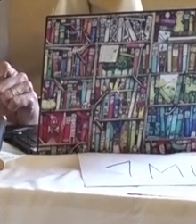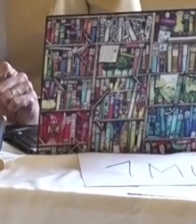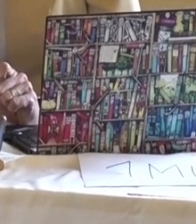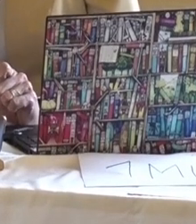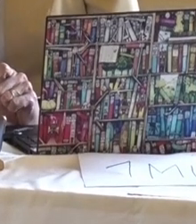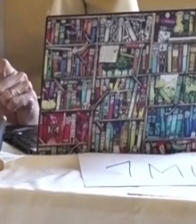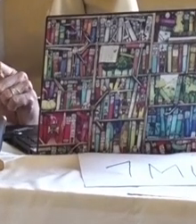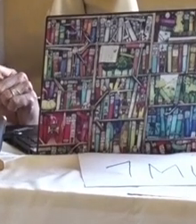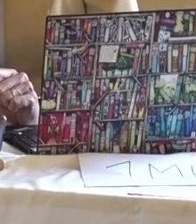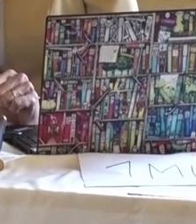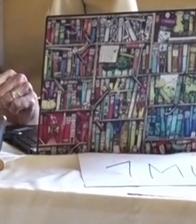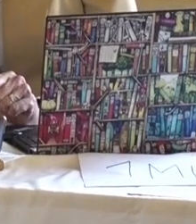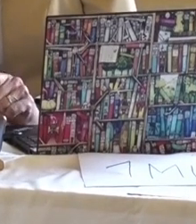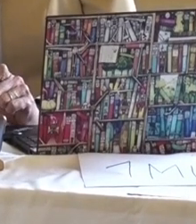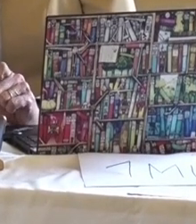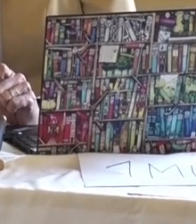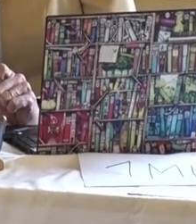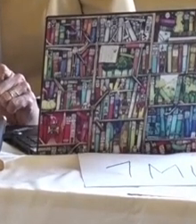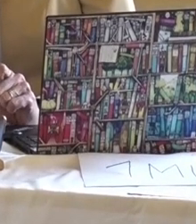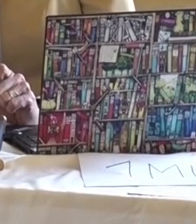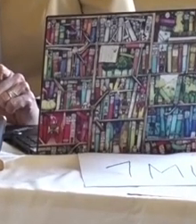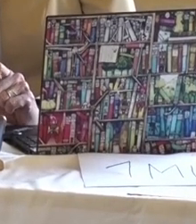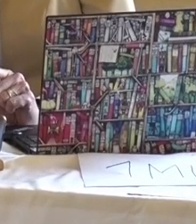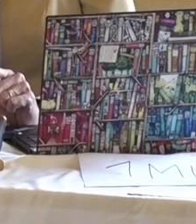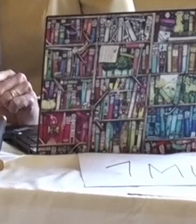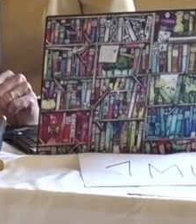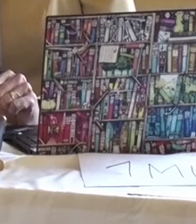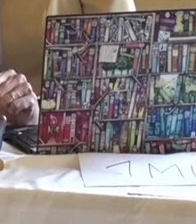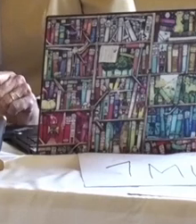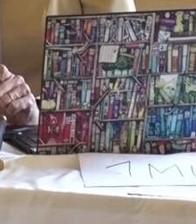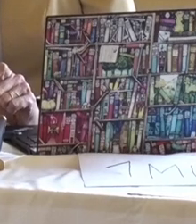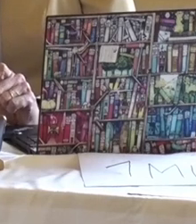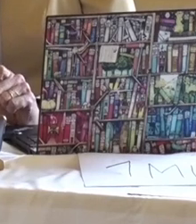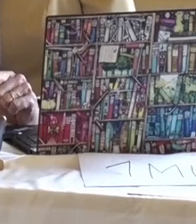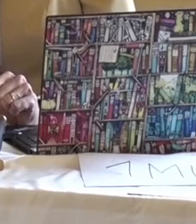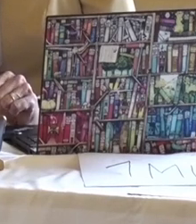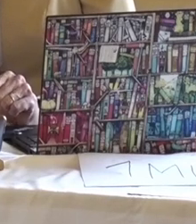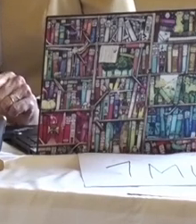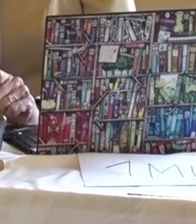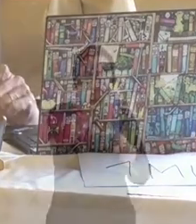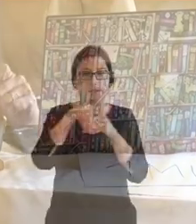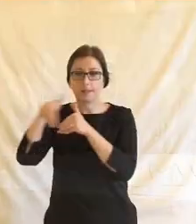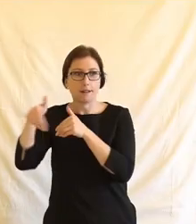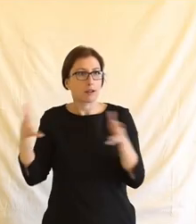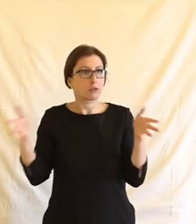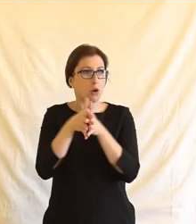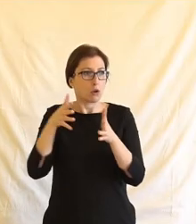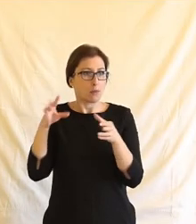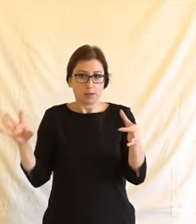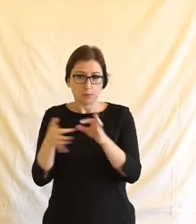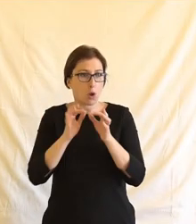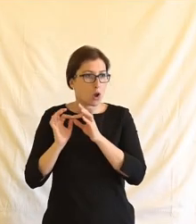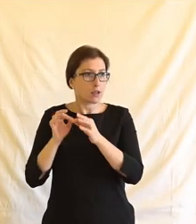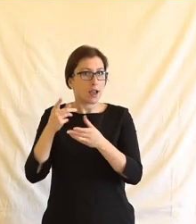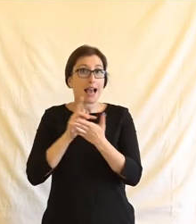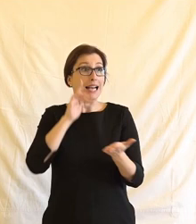sledování, profilování obyvatel. Není možné data sbírat nadměrné množství a propojovat data v registrech způsobem, který by významně měnil jejich dříve